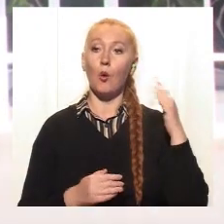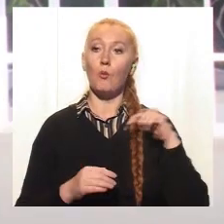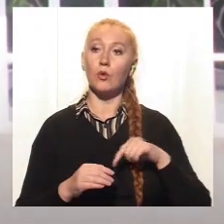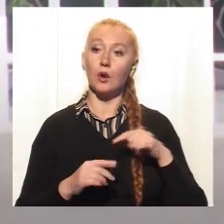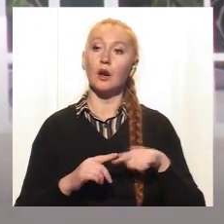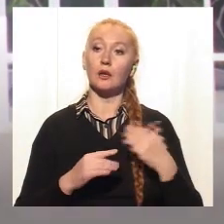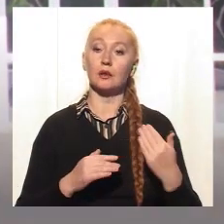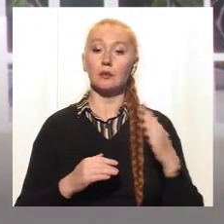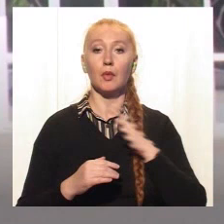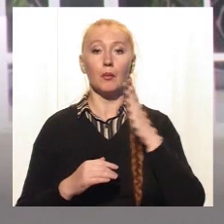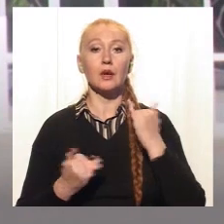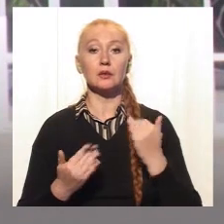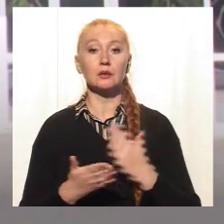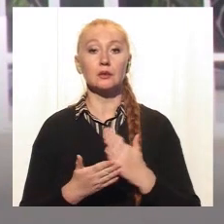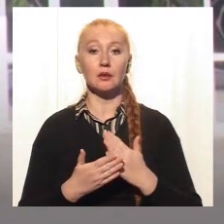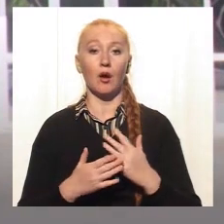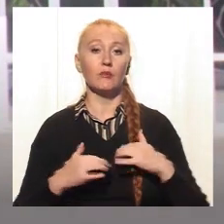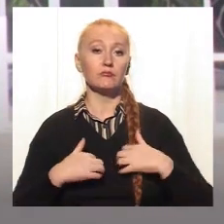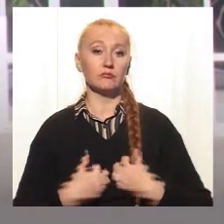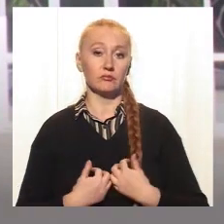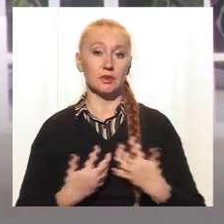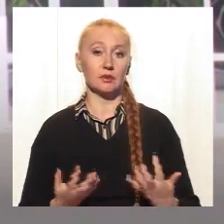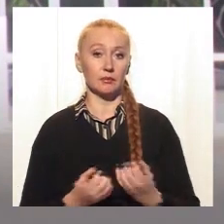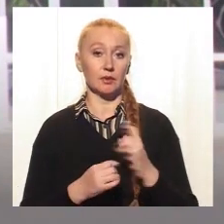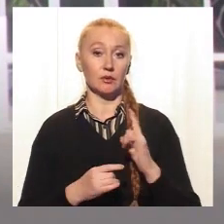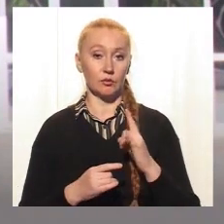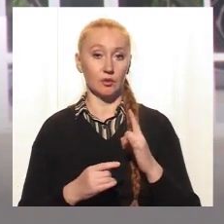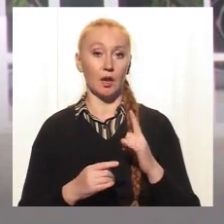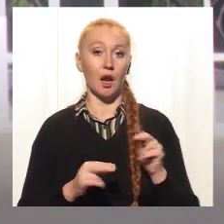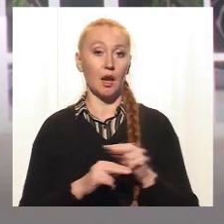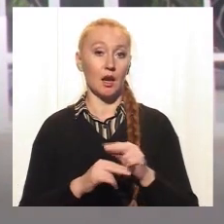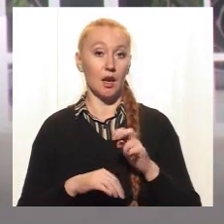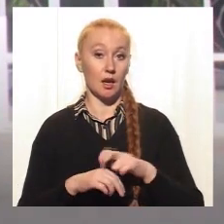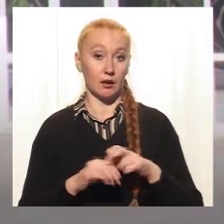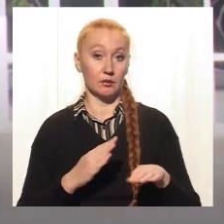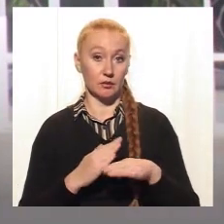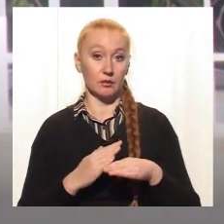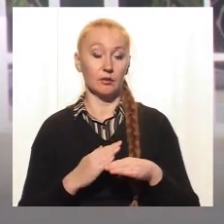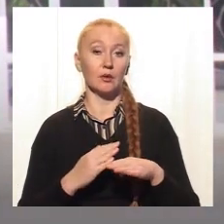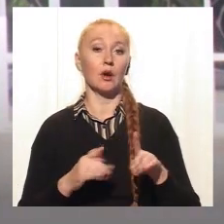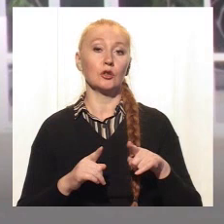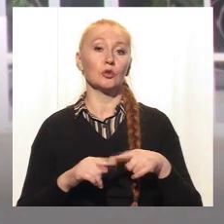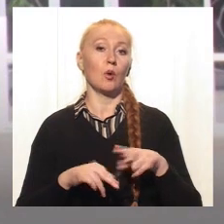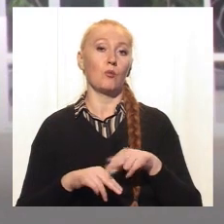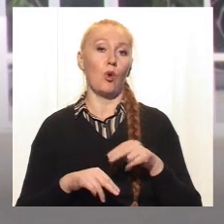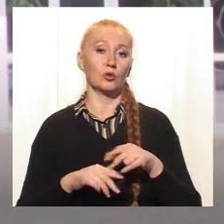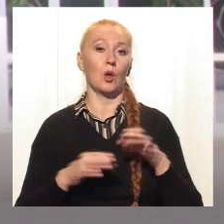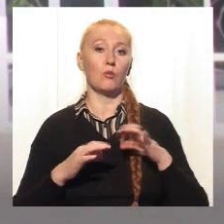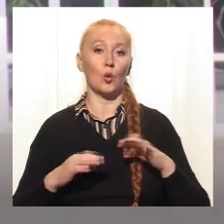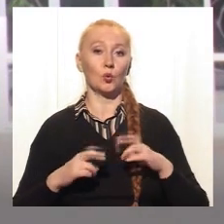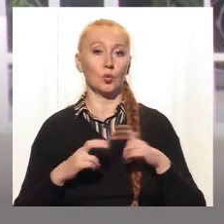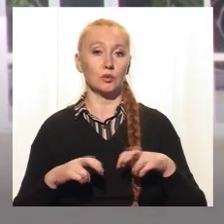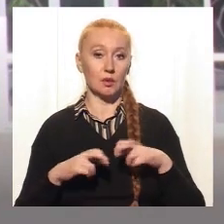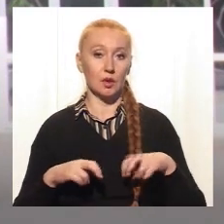буде тих батьків, які зараз з горем врятують свою дитину за допомогою лікарів, ще й органам правопорядку прокуратури